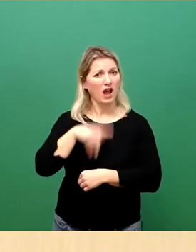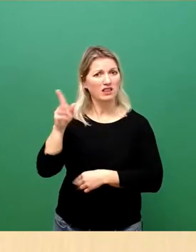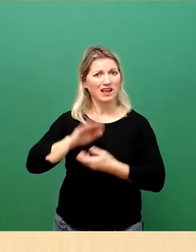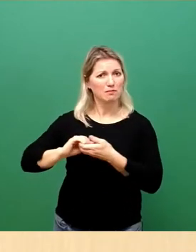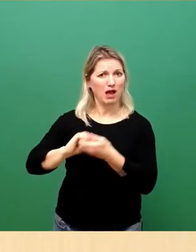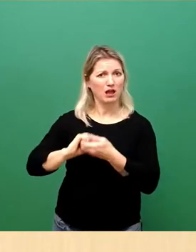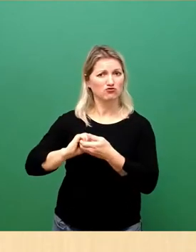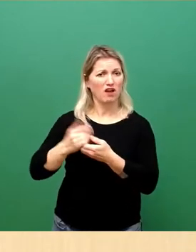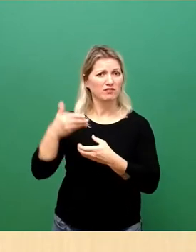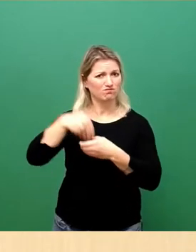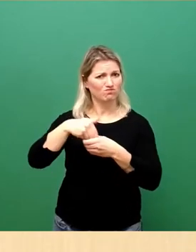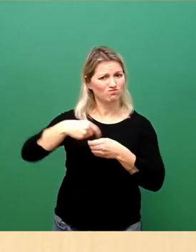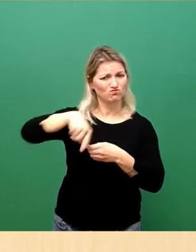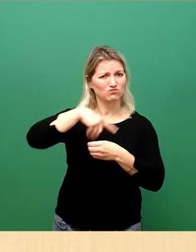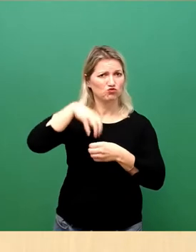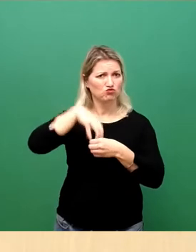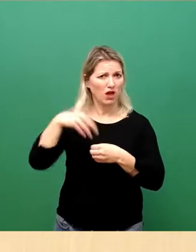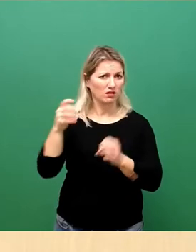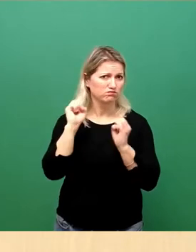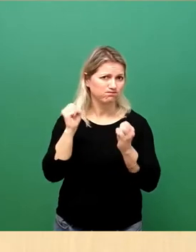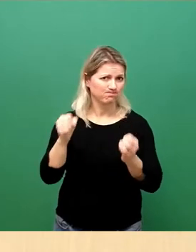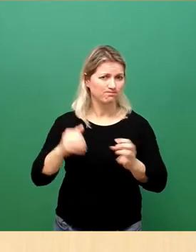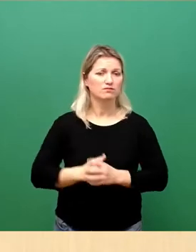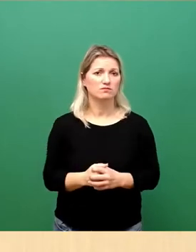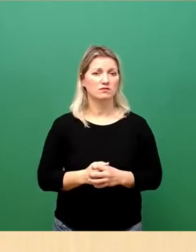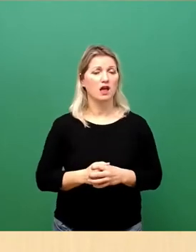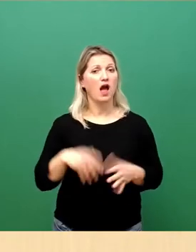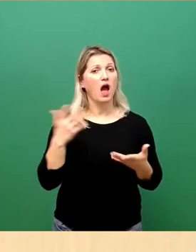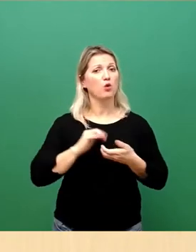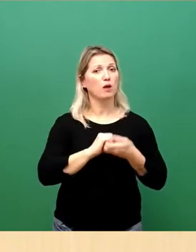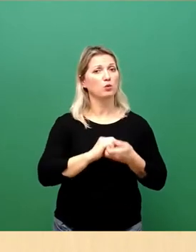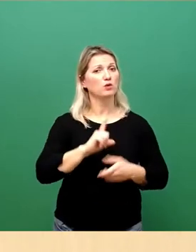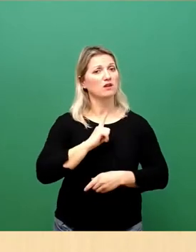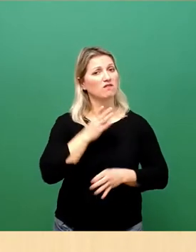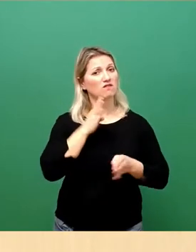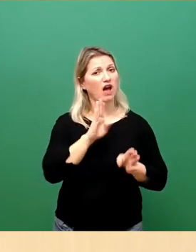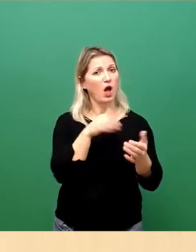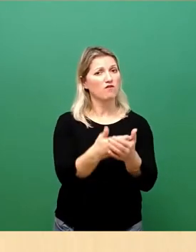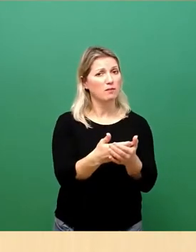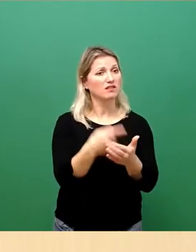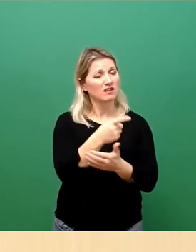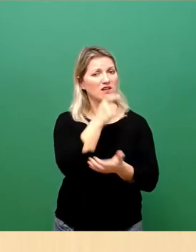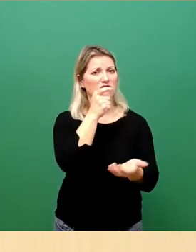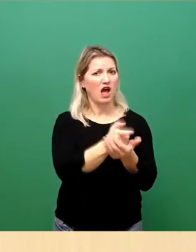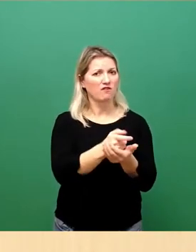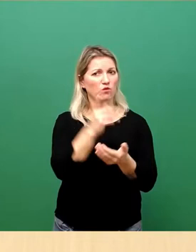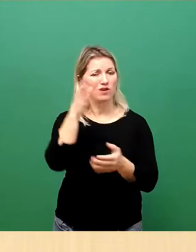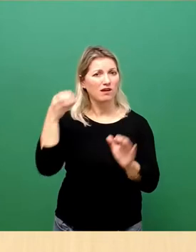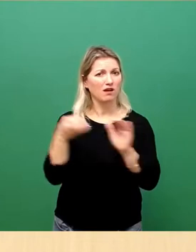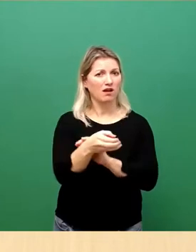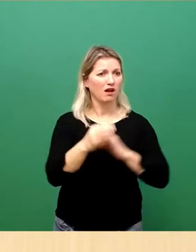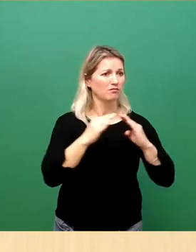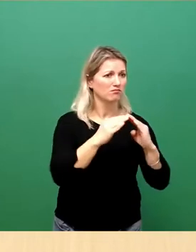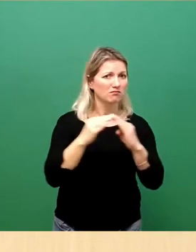unserer Stadt und die Fachaufgaben der Kommune als Verantwortliche für die Unterbringung und Versorgung von Flüchtlingen.